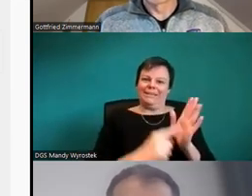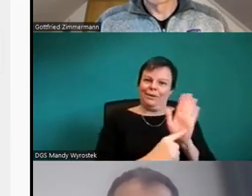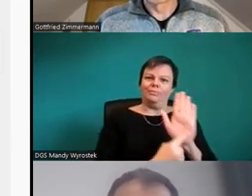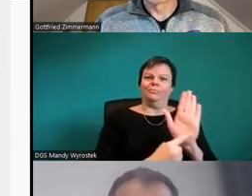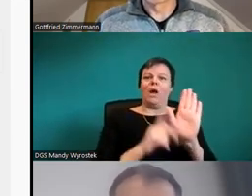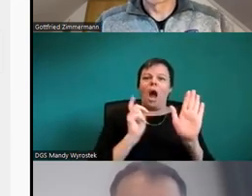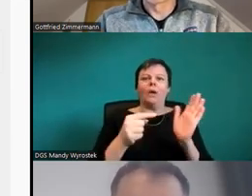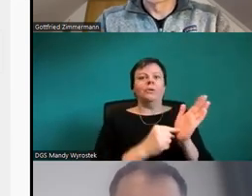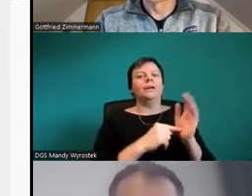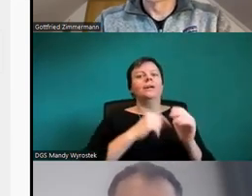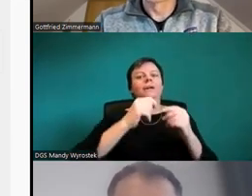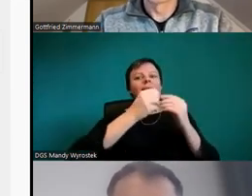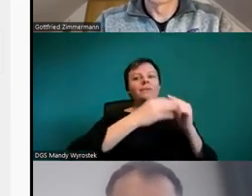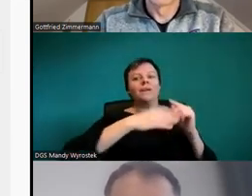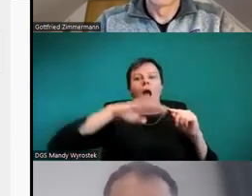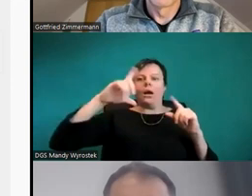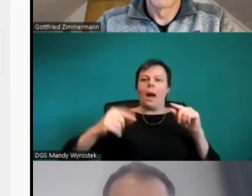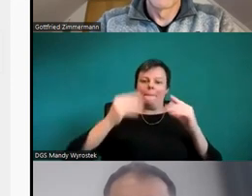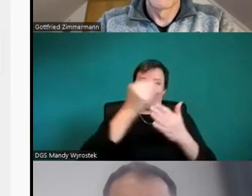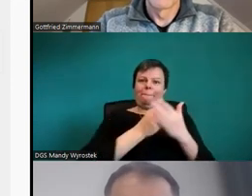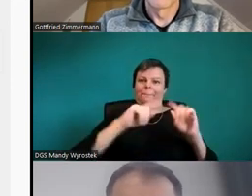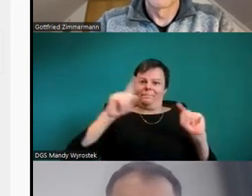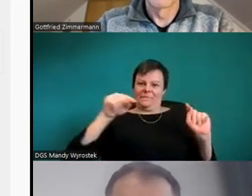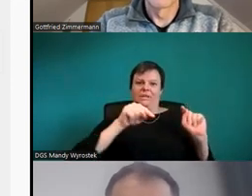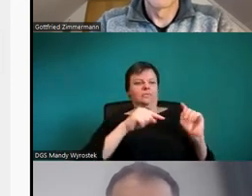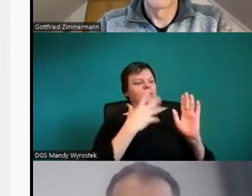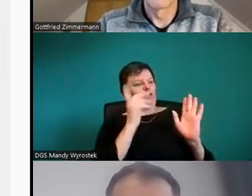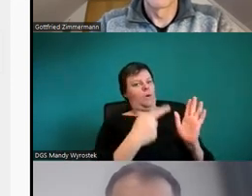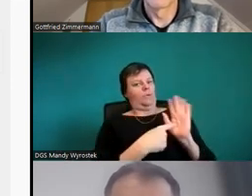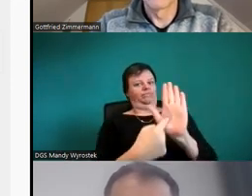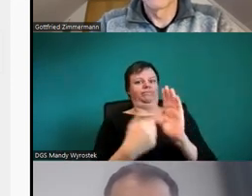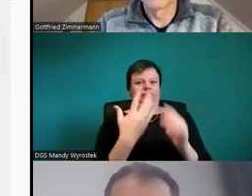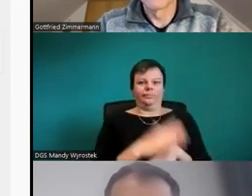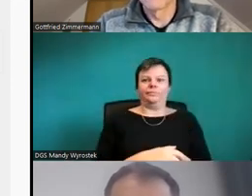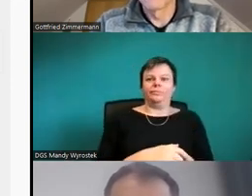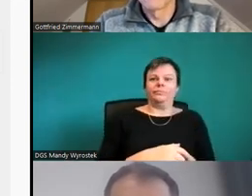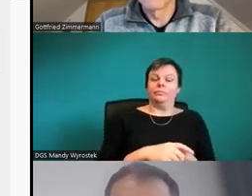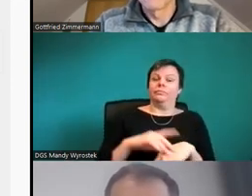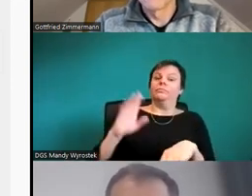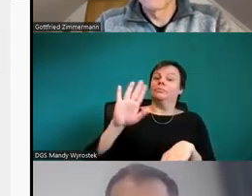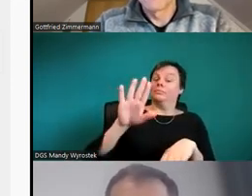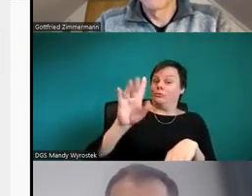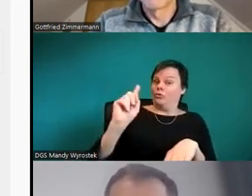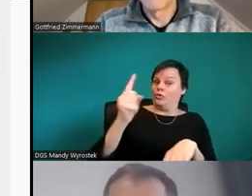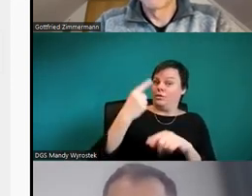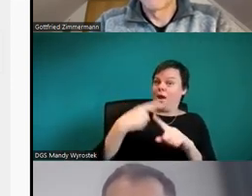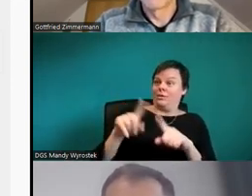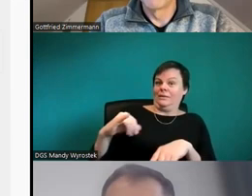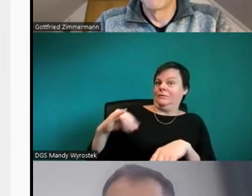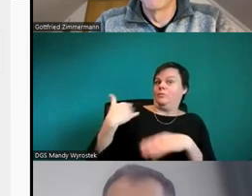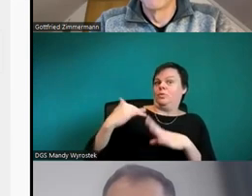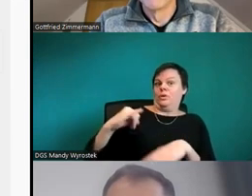weitere sehr interessante Frage war, wie sieht es mit der Unterstützung bei Rot-Grün-Sehschwäche aus?